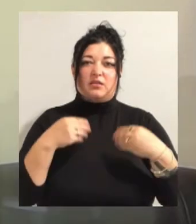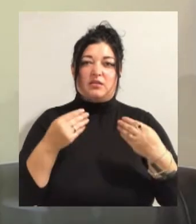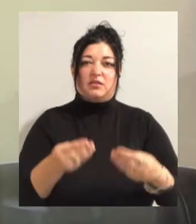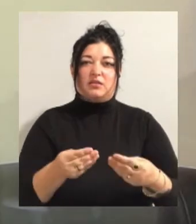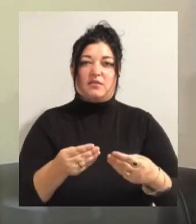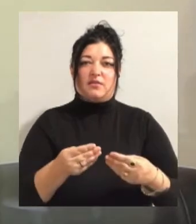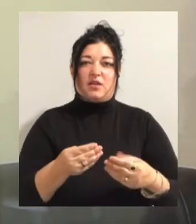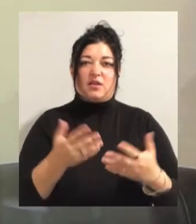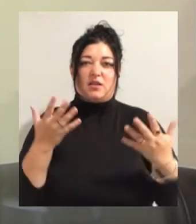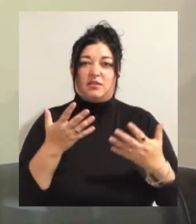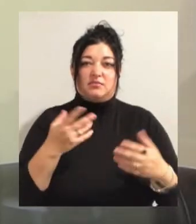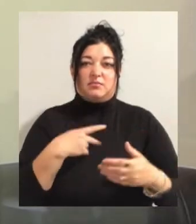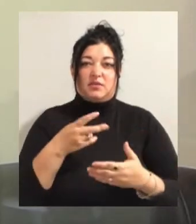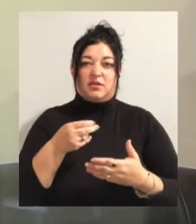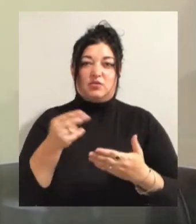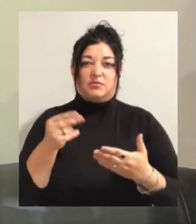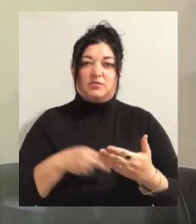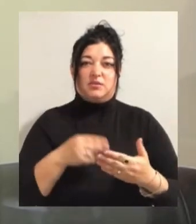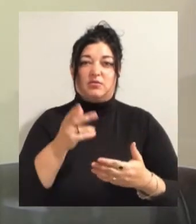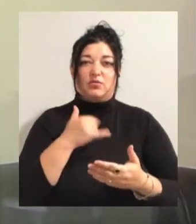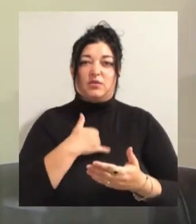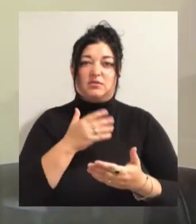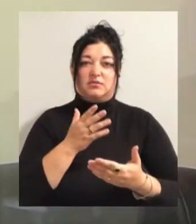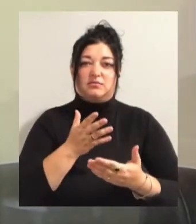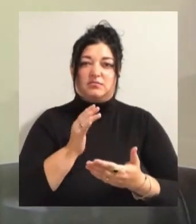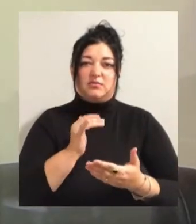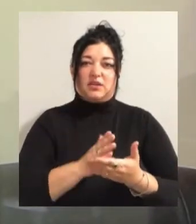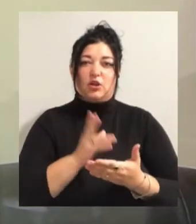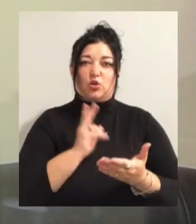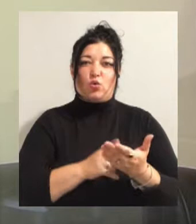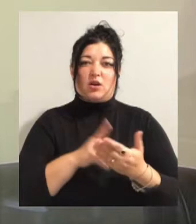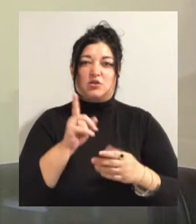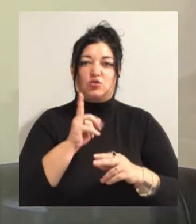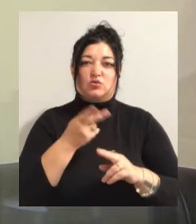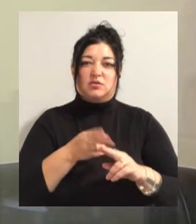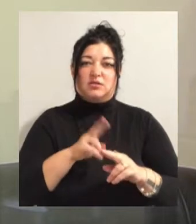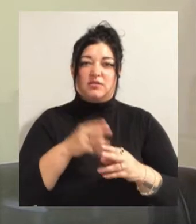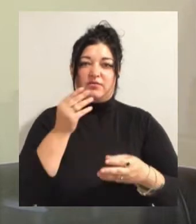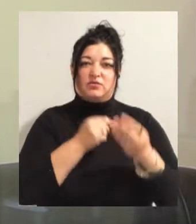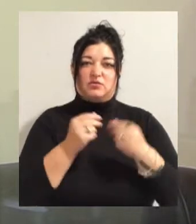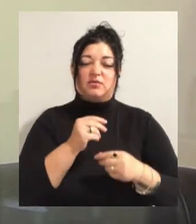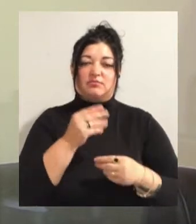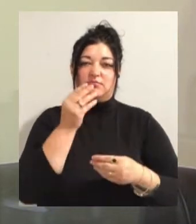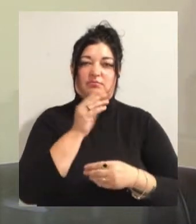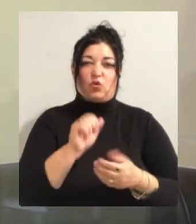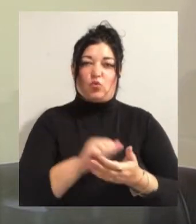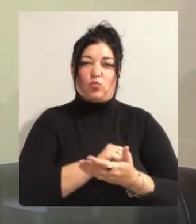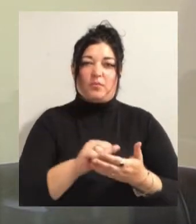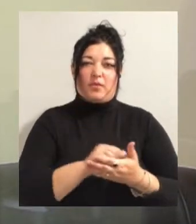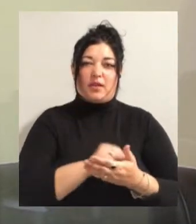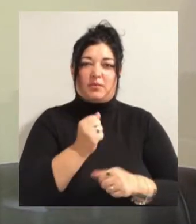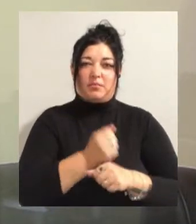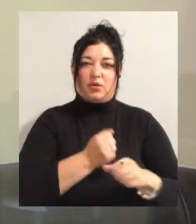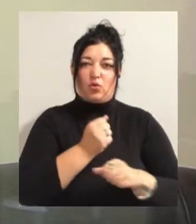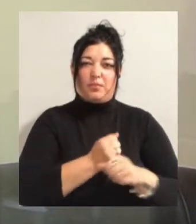ми розписувалися, і ще щось у нас є докази, що це все спальсифіковані, підроблені документи, яких взагалі не існувало,